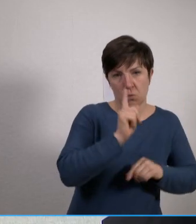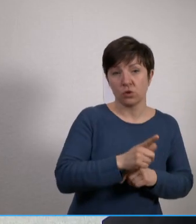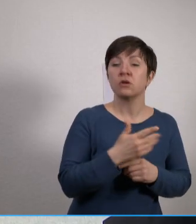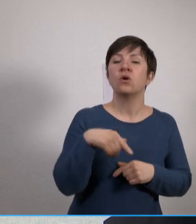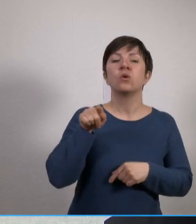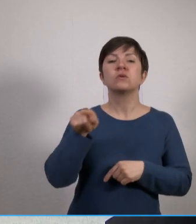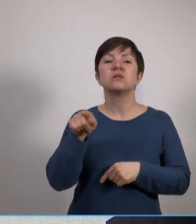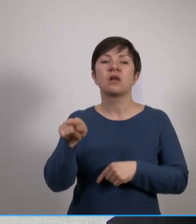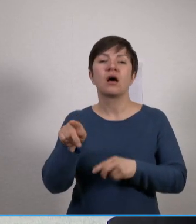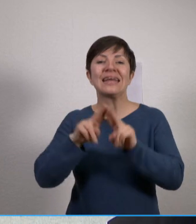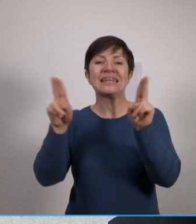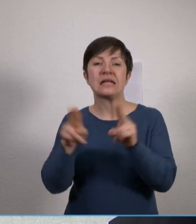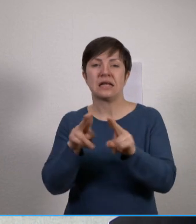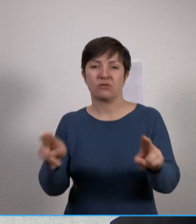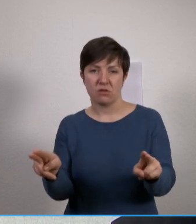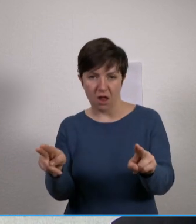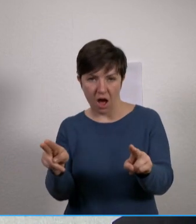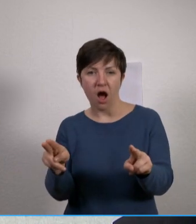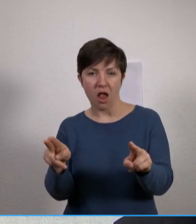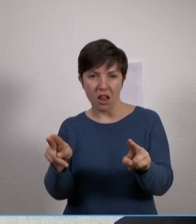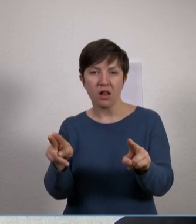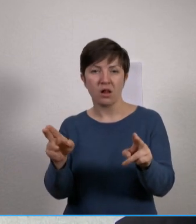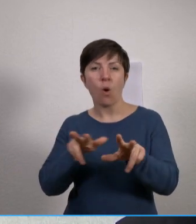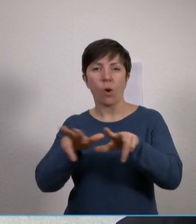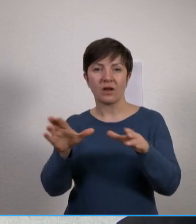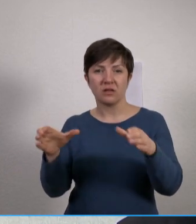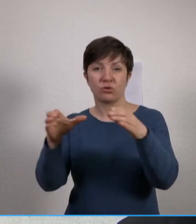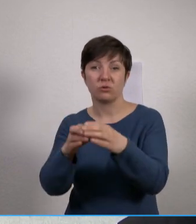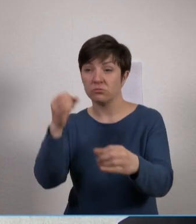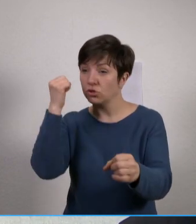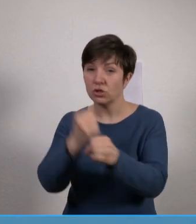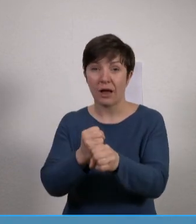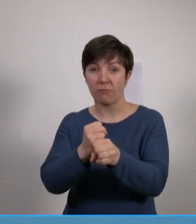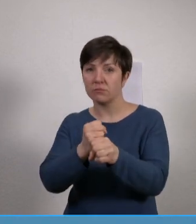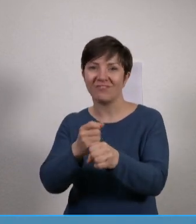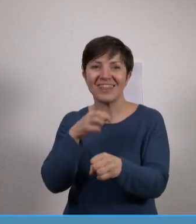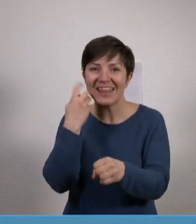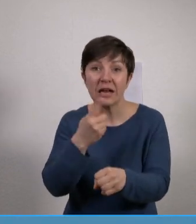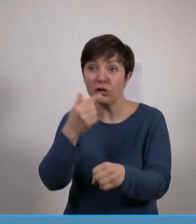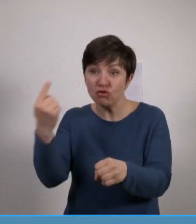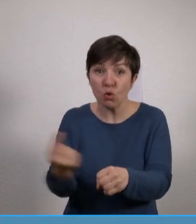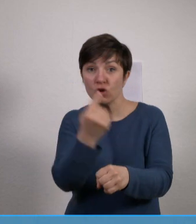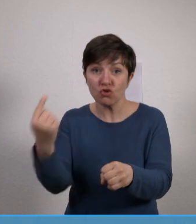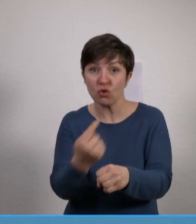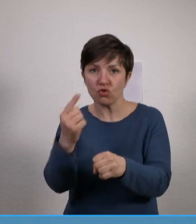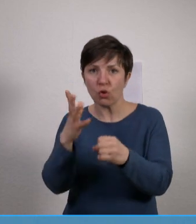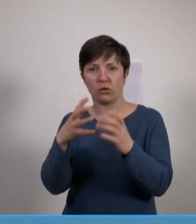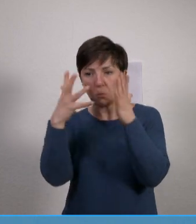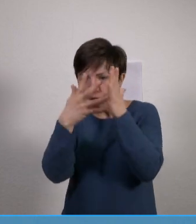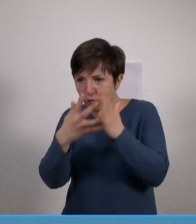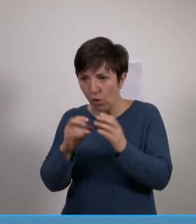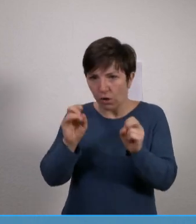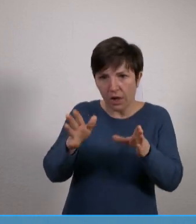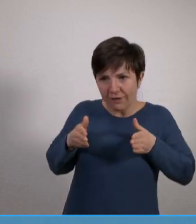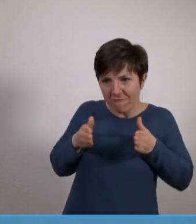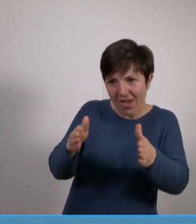worden, die die Sicherheitstage täglich und, wenn es notwendig wird, auch stündlich prüft und immer wieder Feedback auch an das Team vor Ort gibt. Es